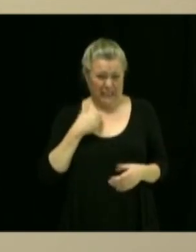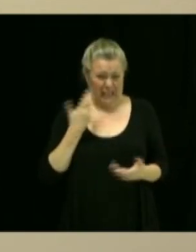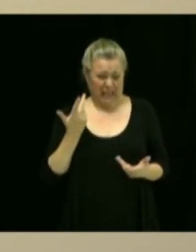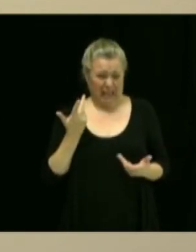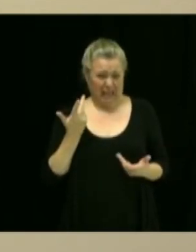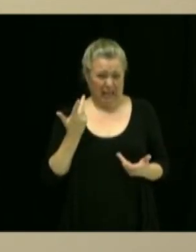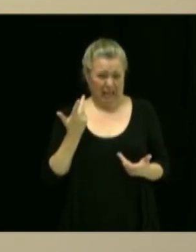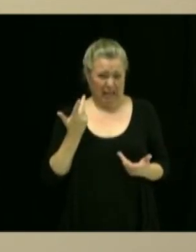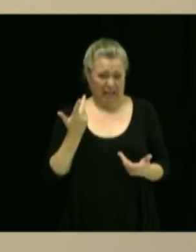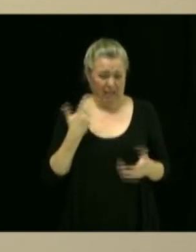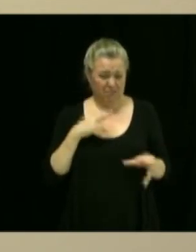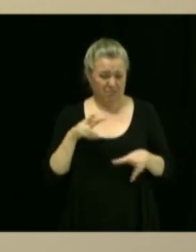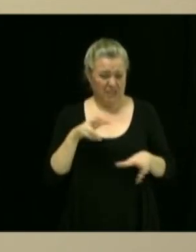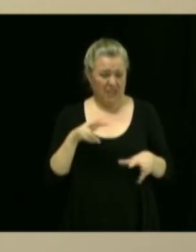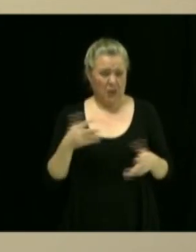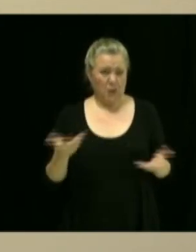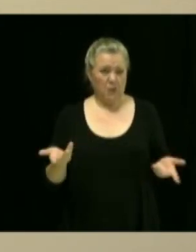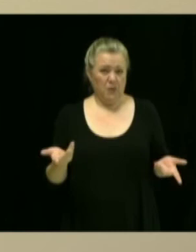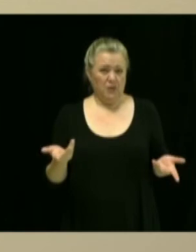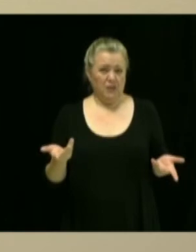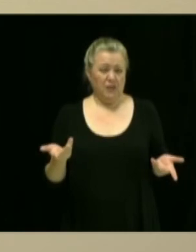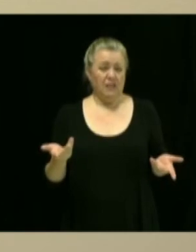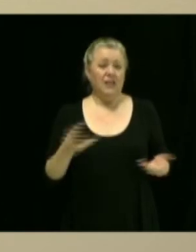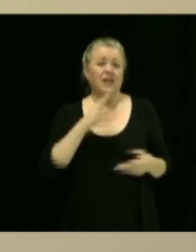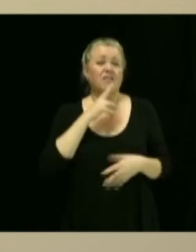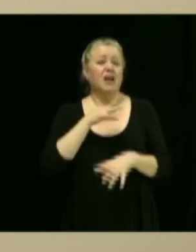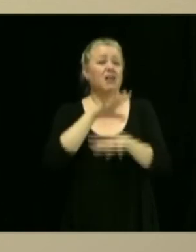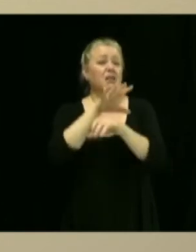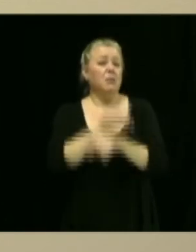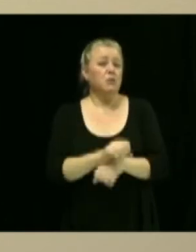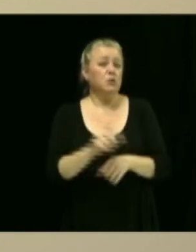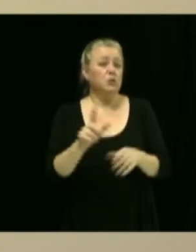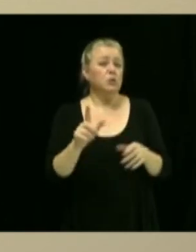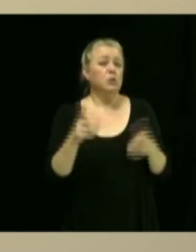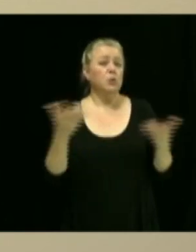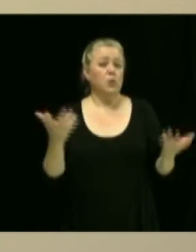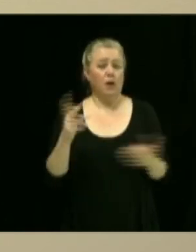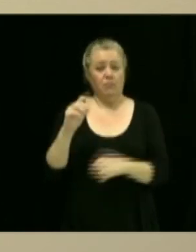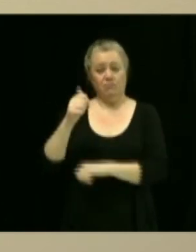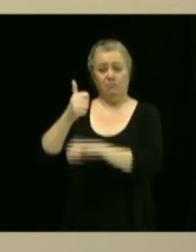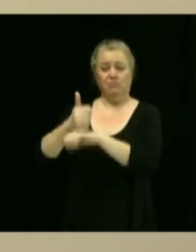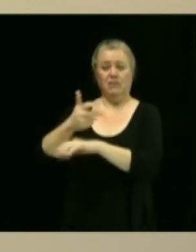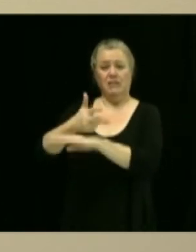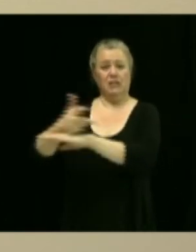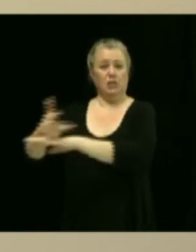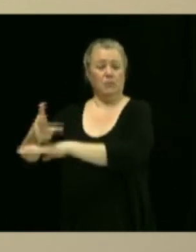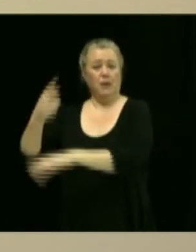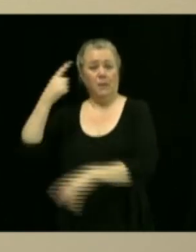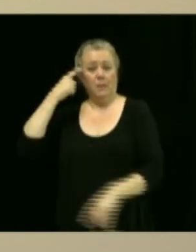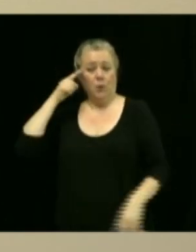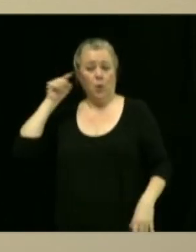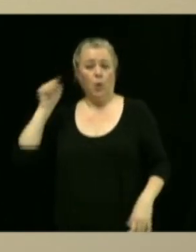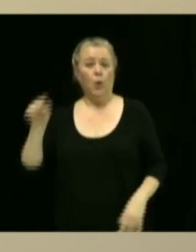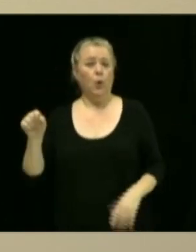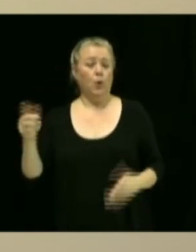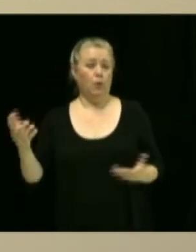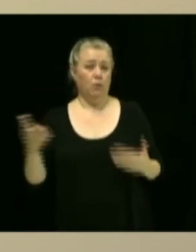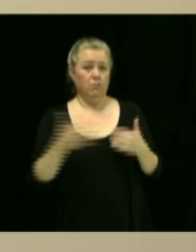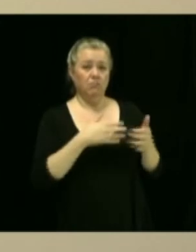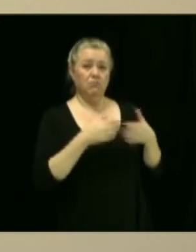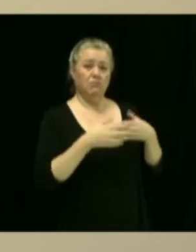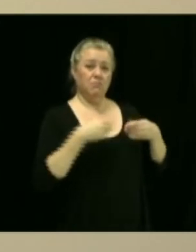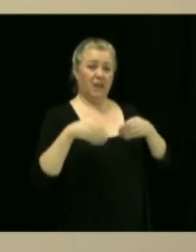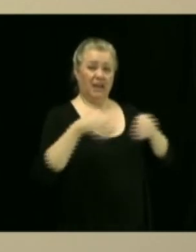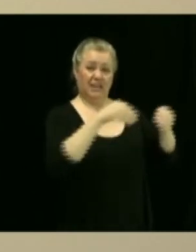dit souvent qu'on fait un stationnement d'une certaine place pour les espaces commerciaux en vue du Vendredi Noir, ce qui n'est